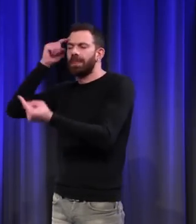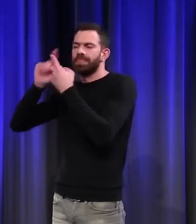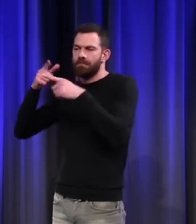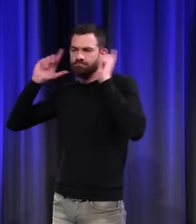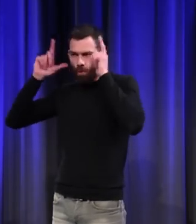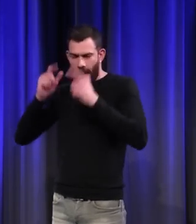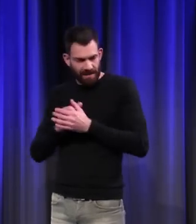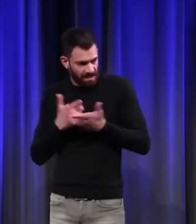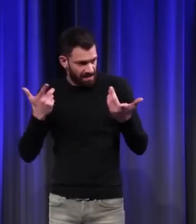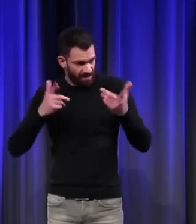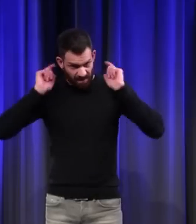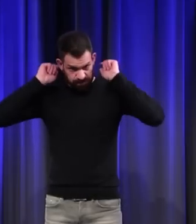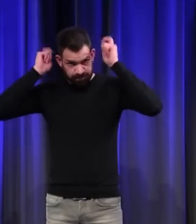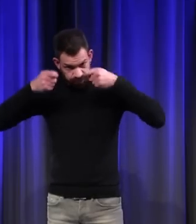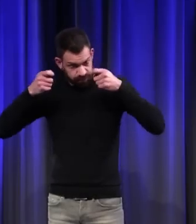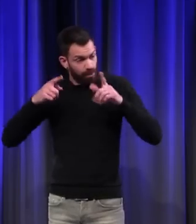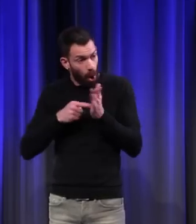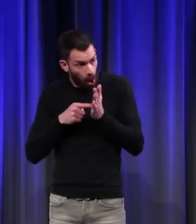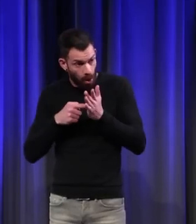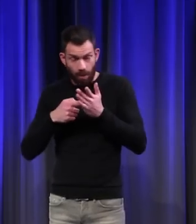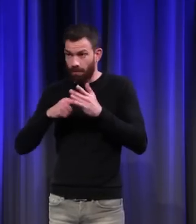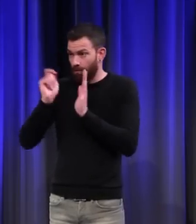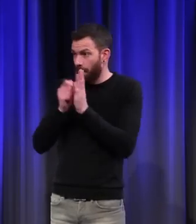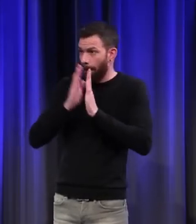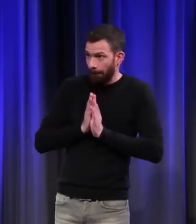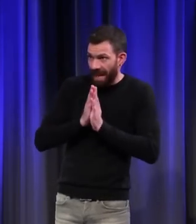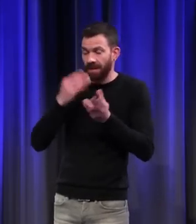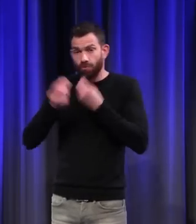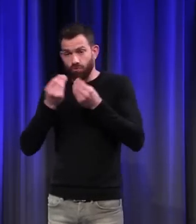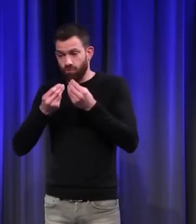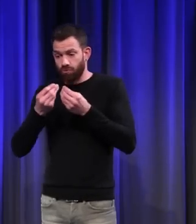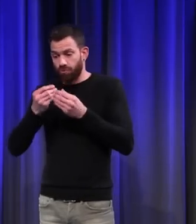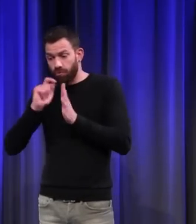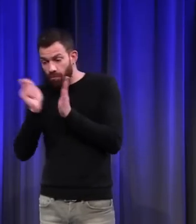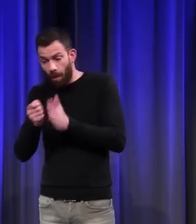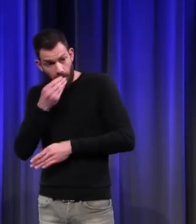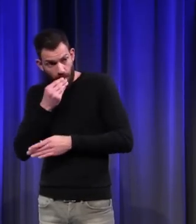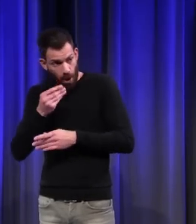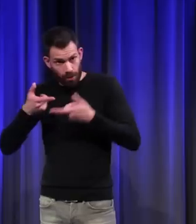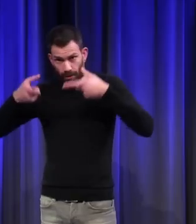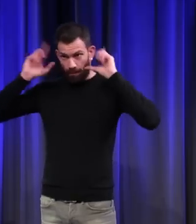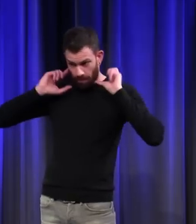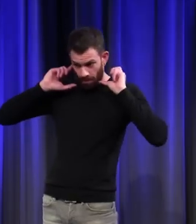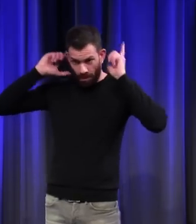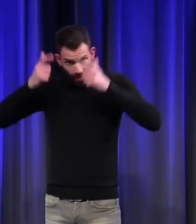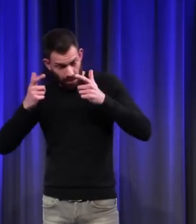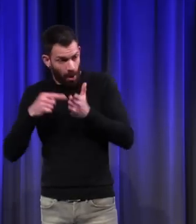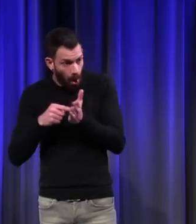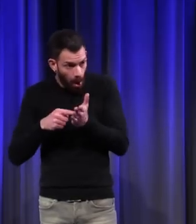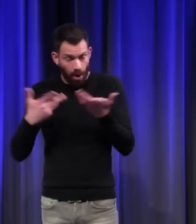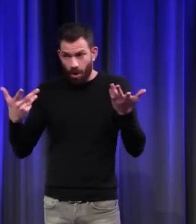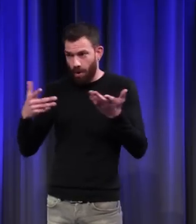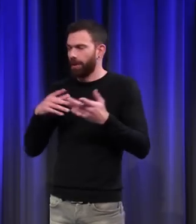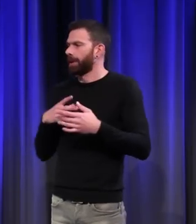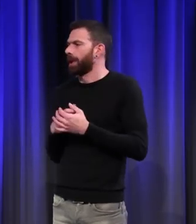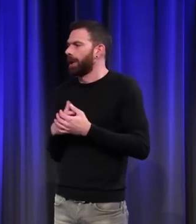Est-ce qu'au réfectoire ? Est-ce que pendant la messe ? Est-ce qu'ici ou là, les moines ont ou non leur capuchon sur la tête, les bénédictats, les cistercières,